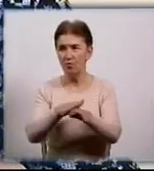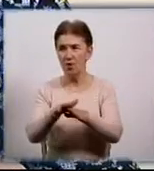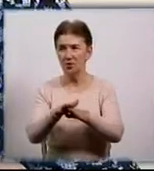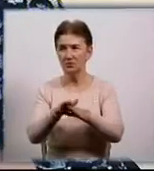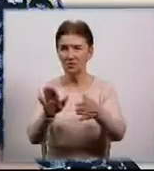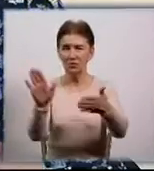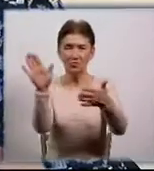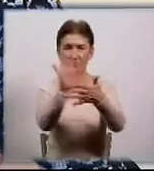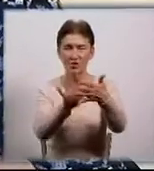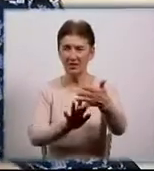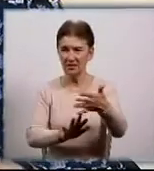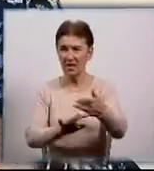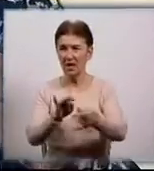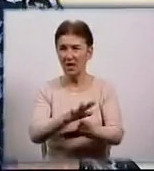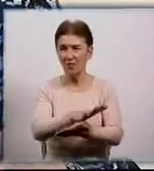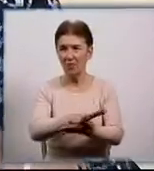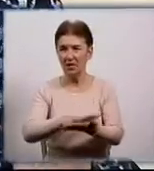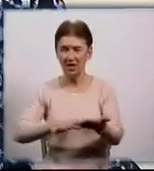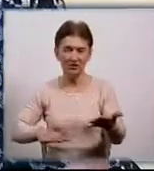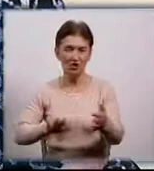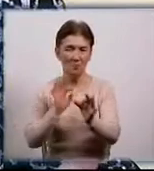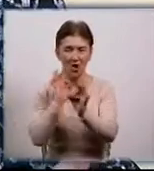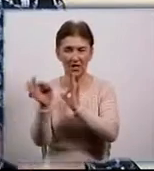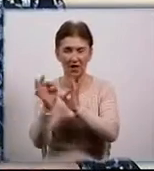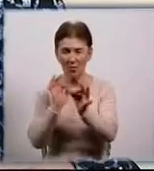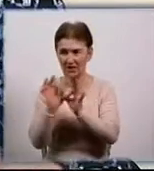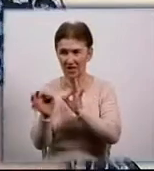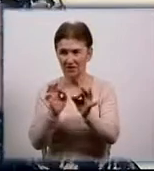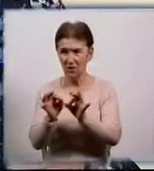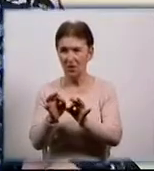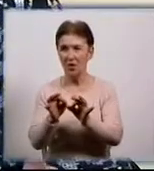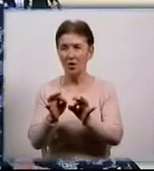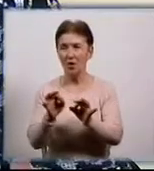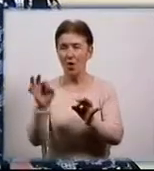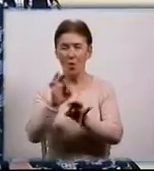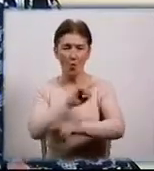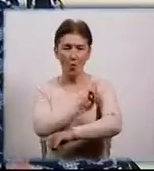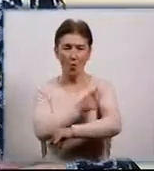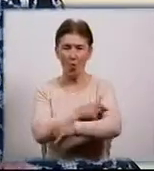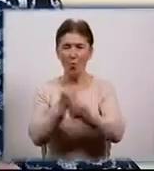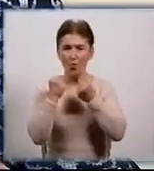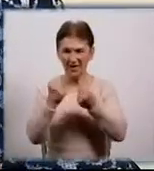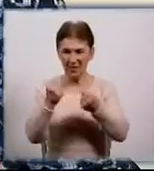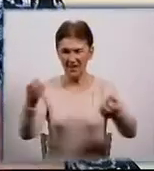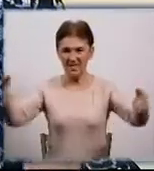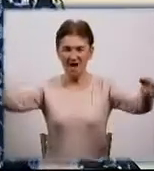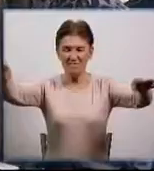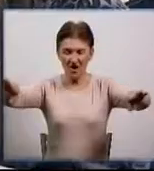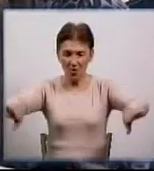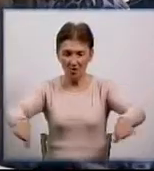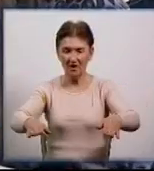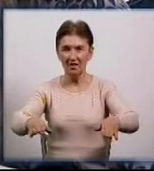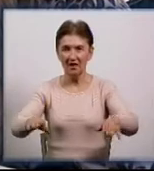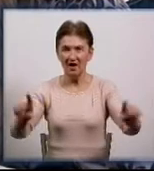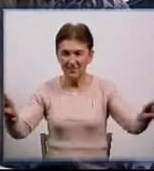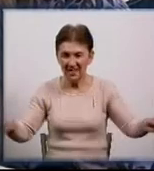рослинністю. І з подальшими рекомендаціями археологів з приводу укріплення валів, з приводу відтворення